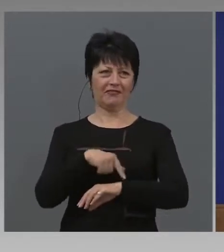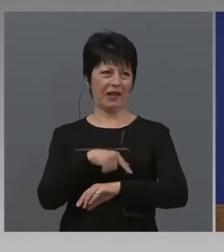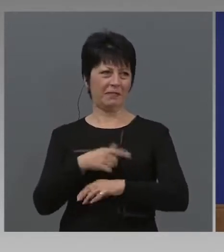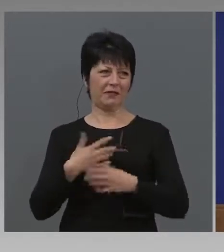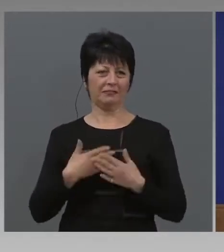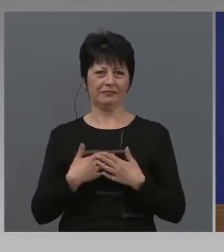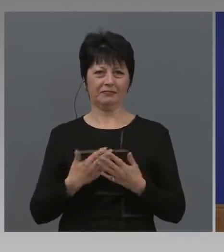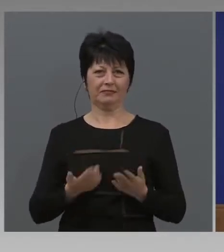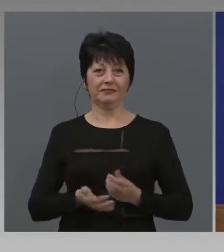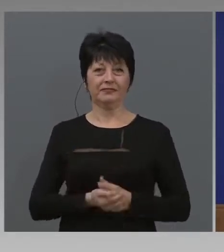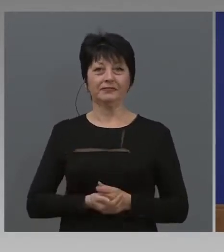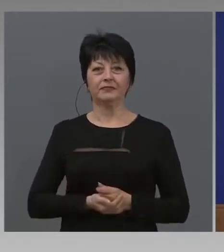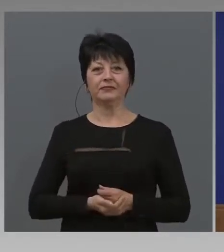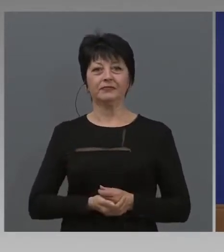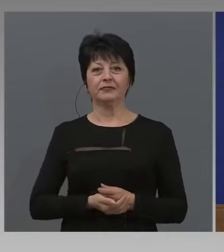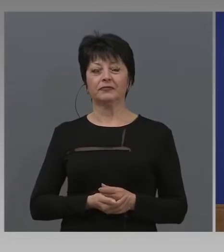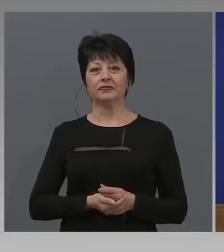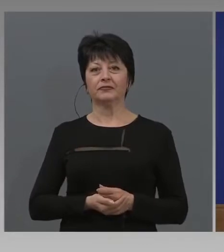Така.